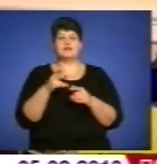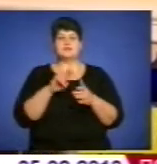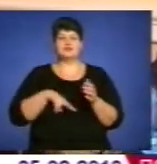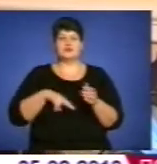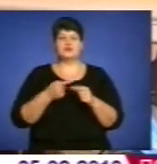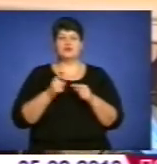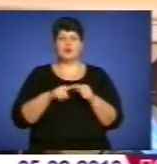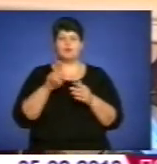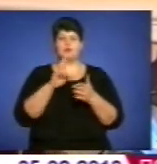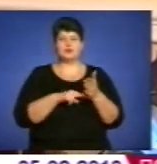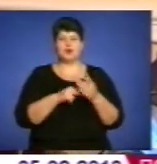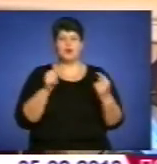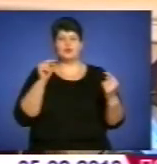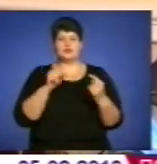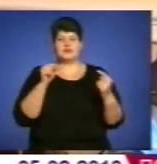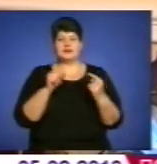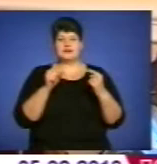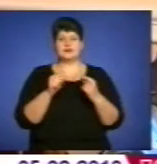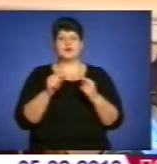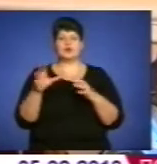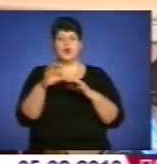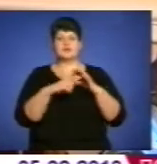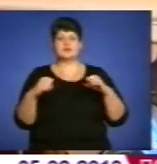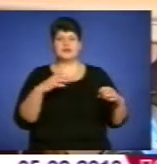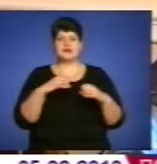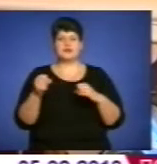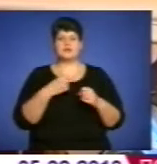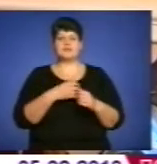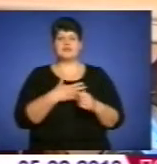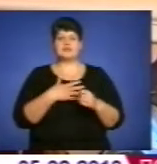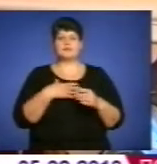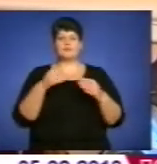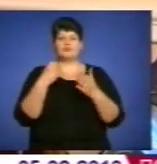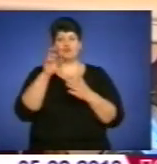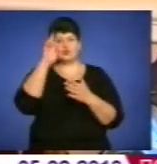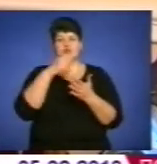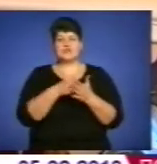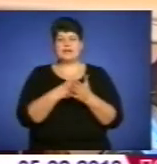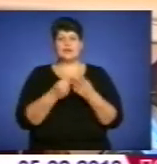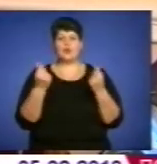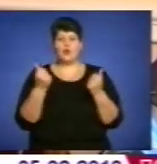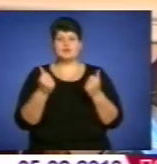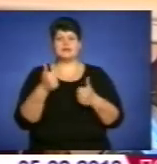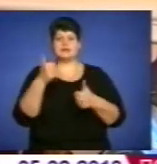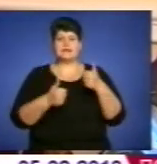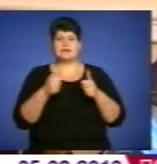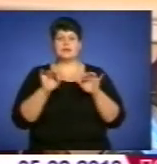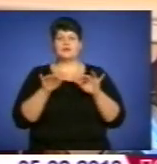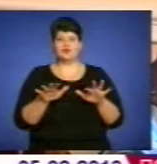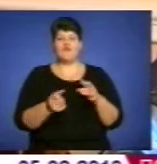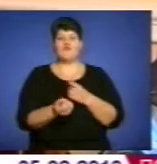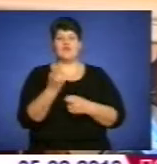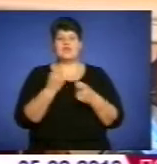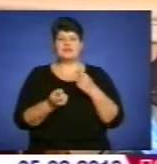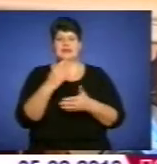податку, протидії розкраданню та легалізації привласнених бюджетних коштів, отримані за результатами тендерних процедур, вилення та ліквідація